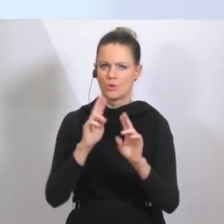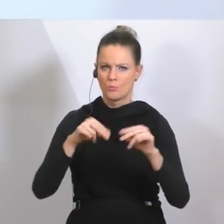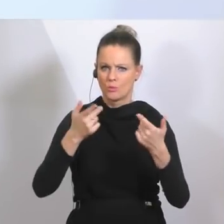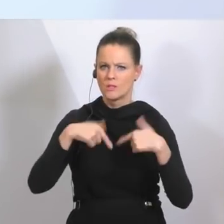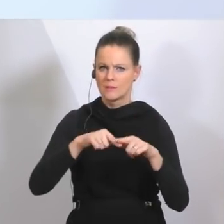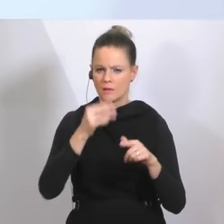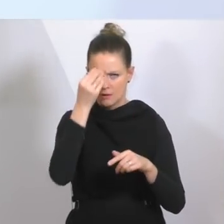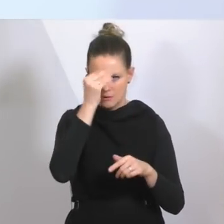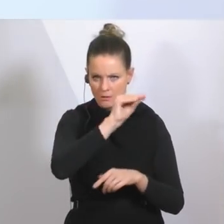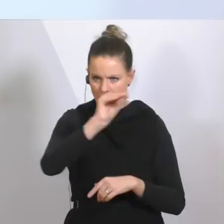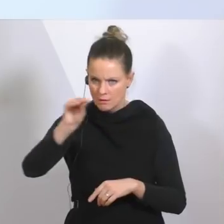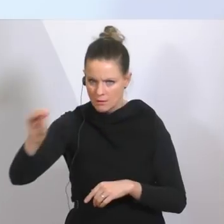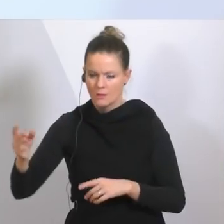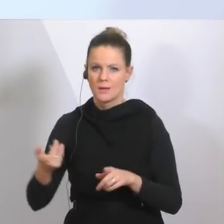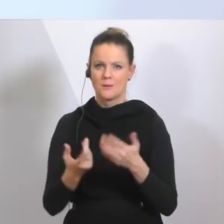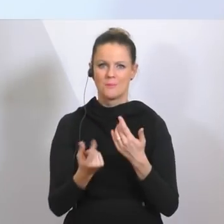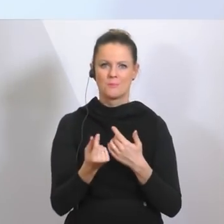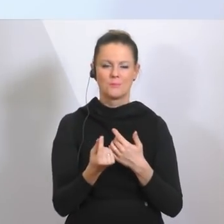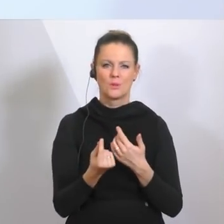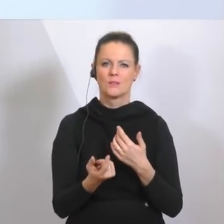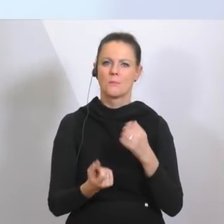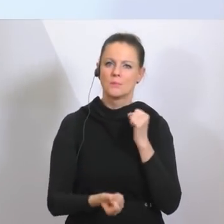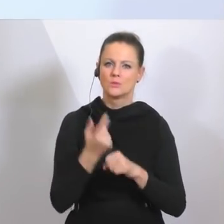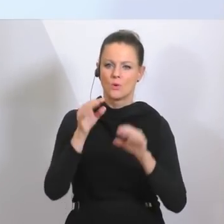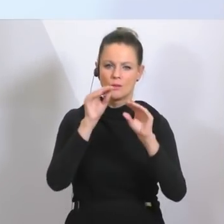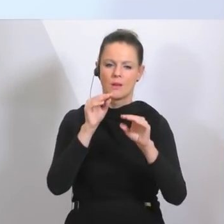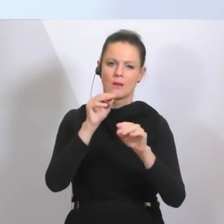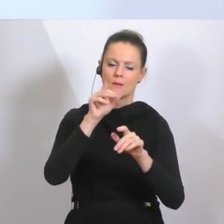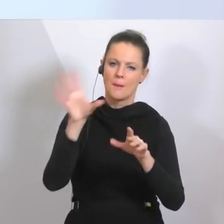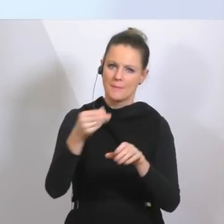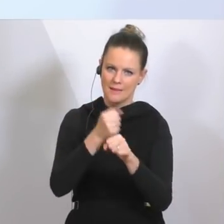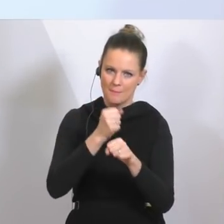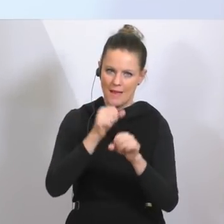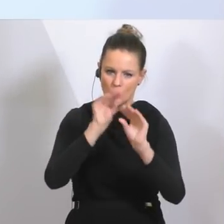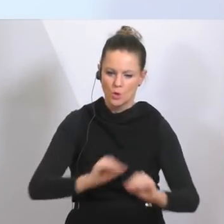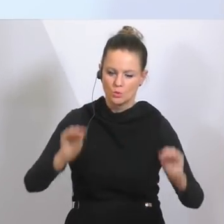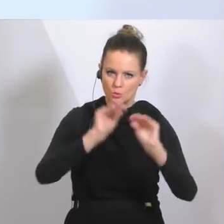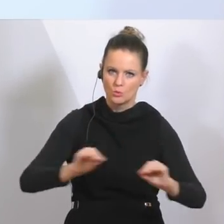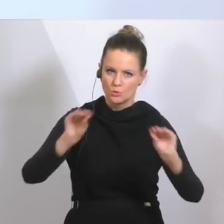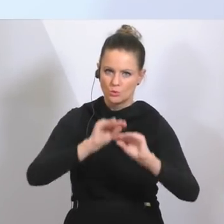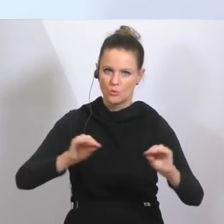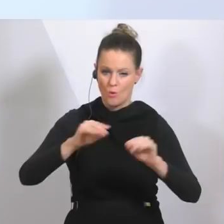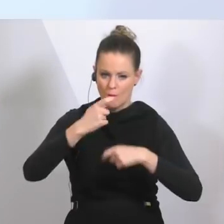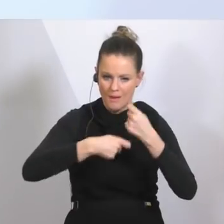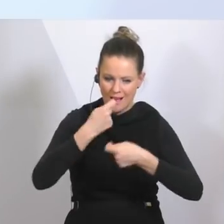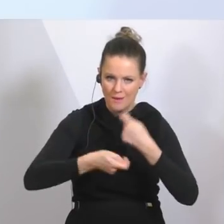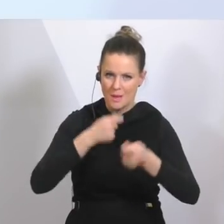Wesentlichen darum gehen, dass wir den Schulungsbereich der Mitarbeiter und Mitarbeiterinnen verstärken, dass wir klare